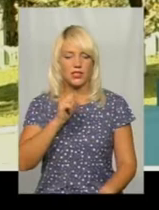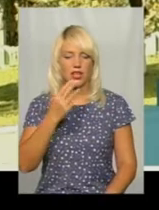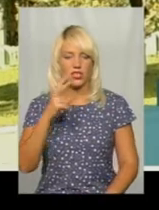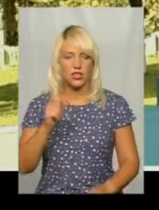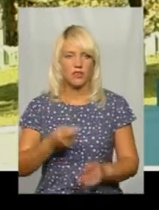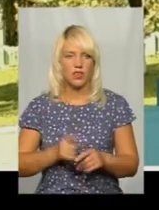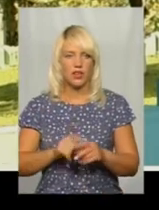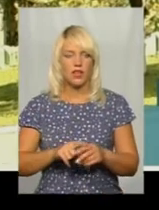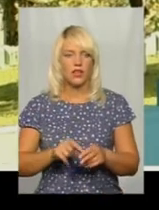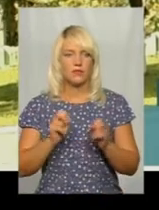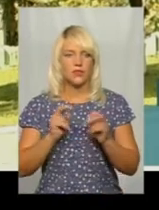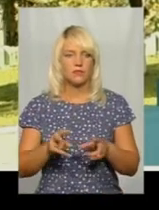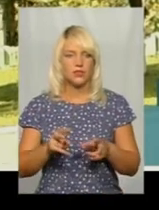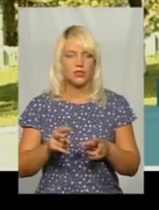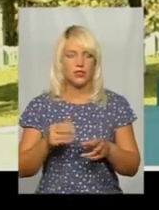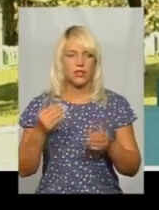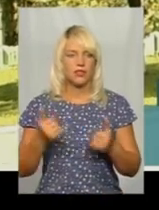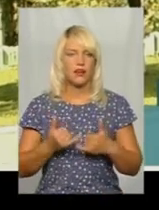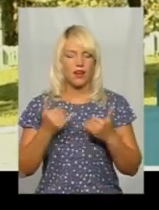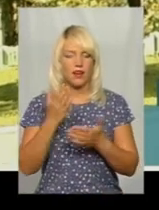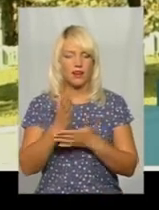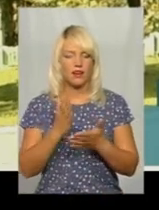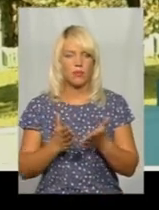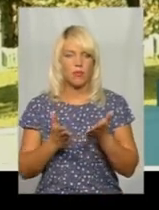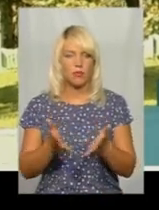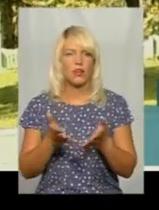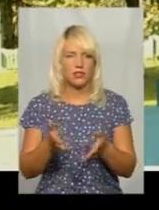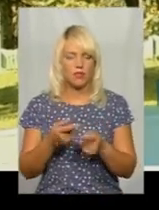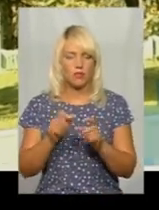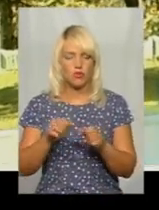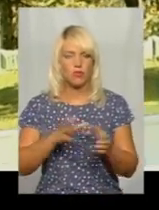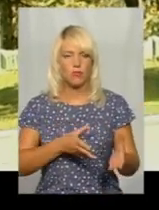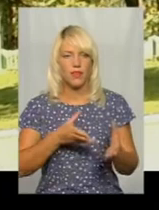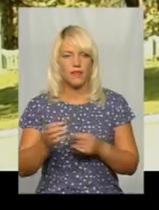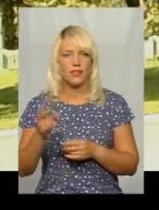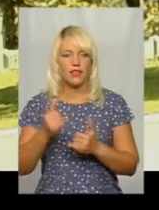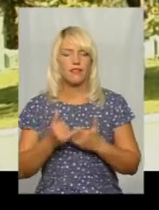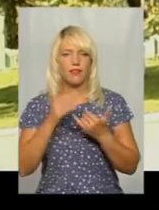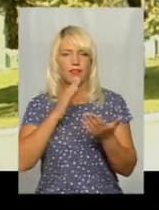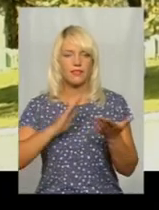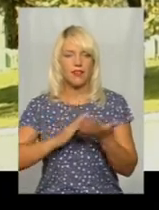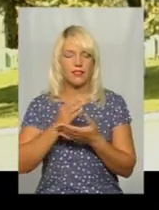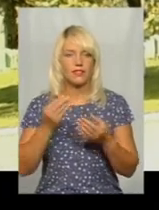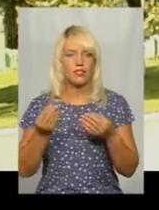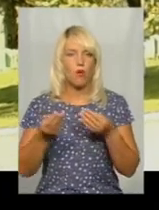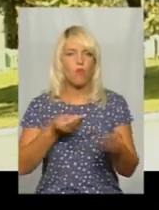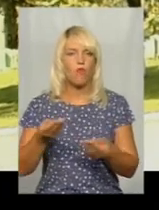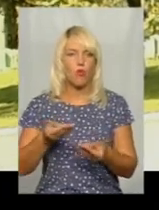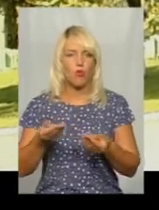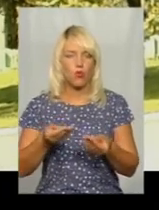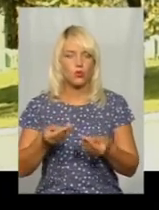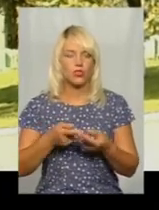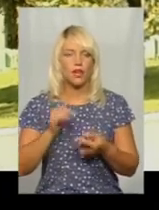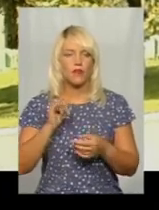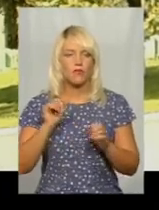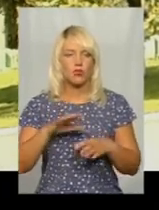хлібопекарських якостей. Вона може впливати на якість борошна. Вона також в великій кількості